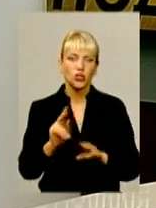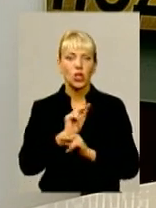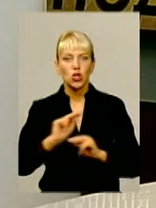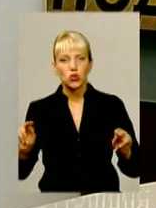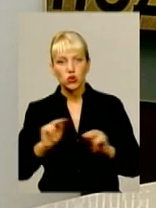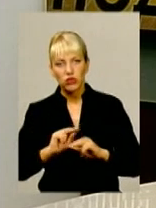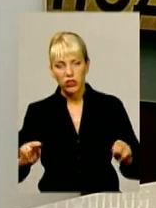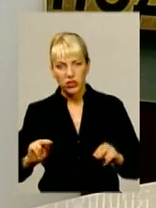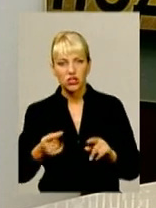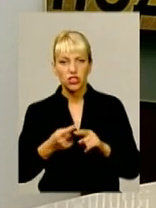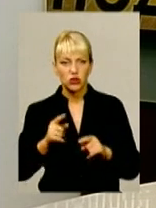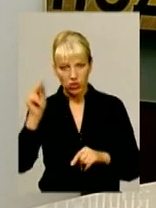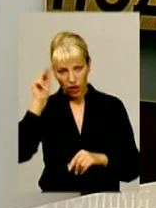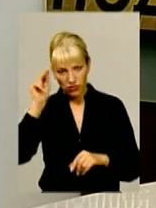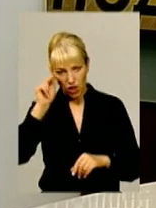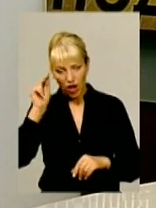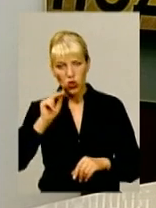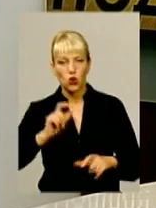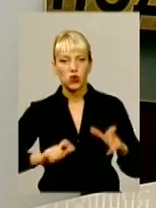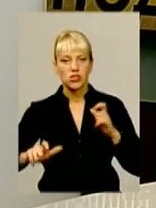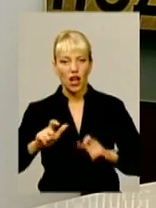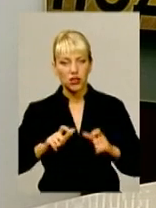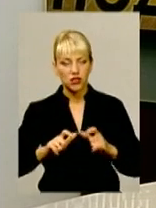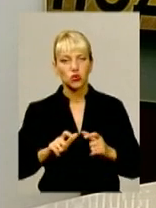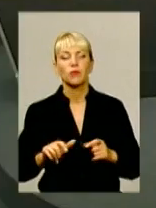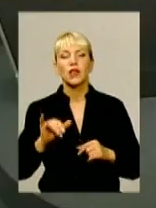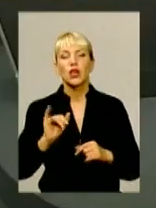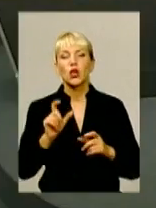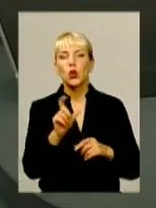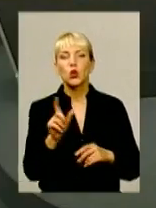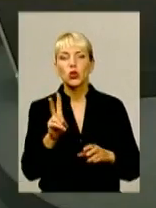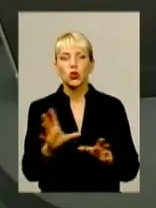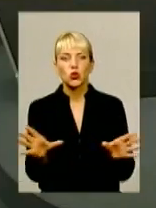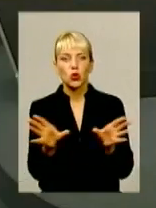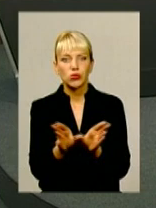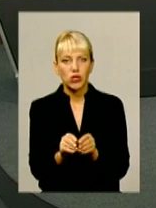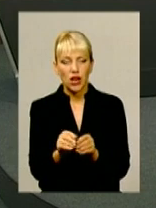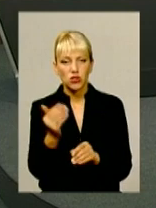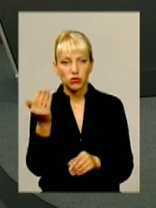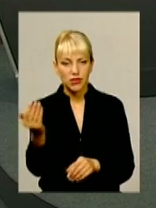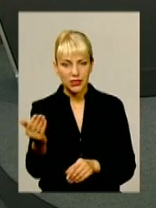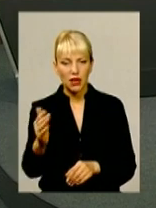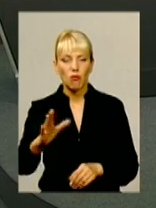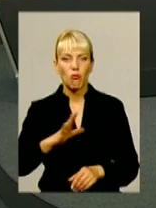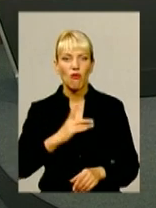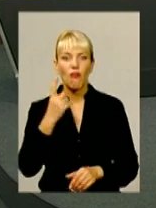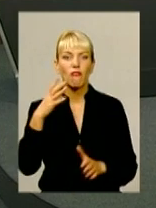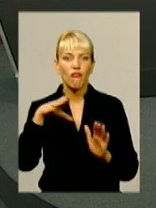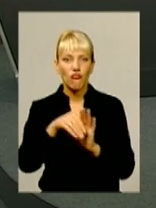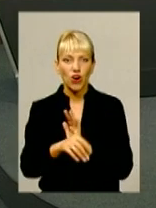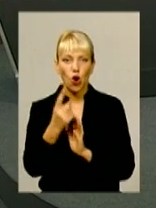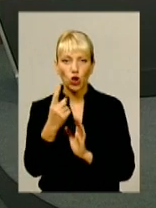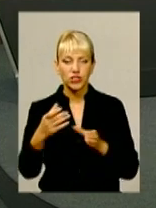того навчального заходу, де він навчався, і ті люди, які з ним разом були в одній партії,